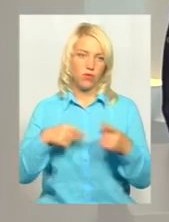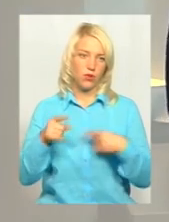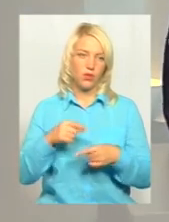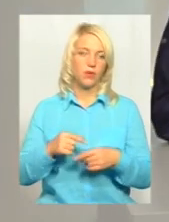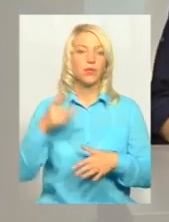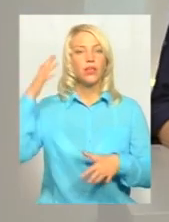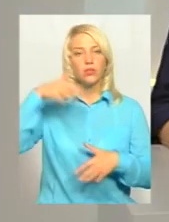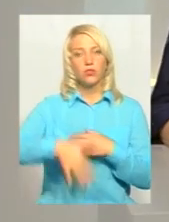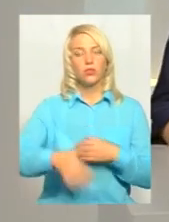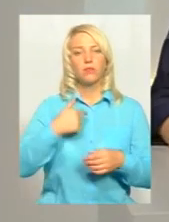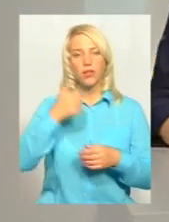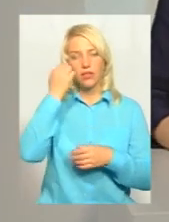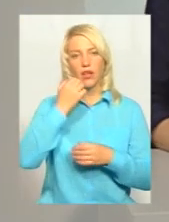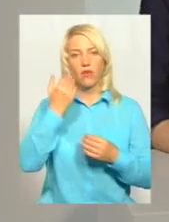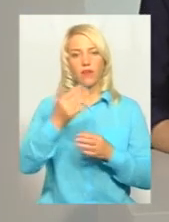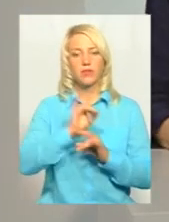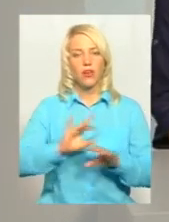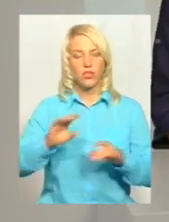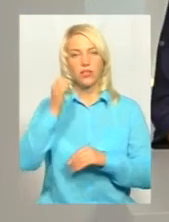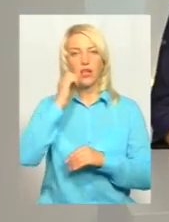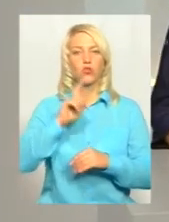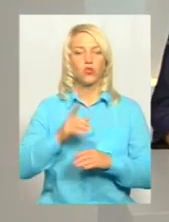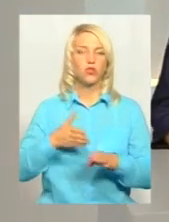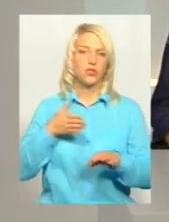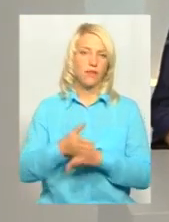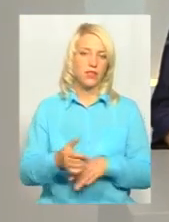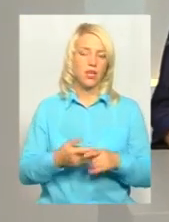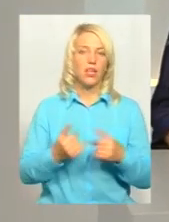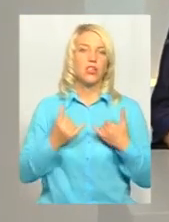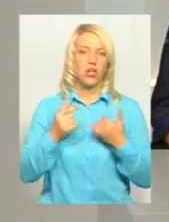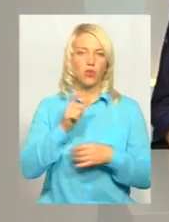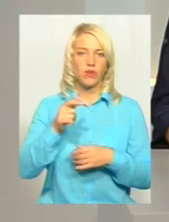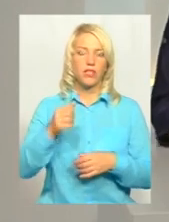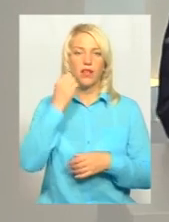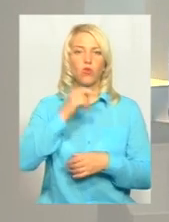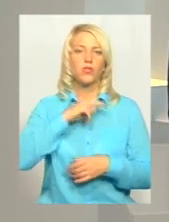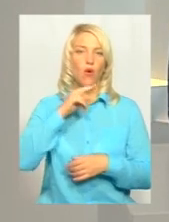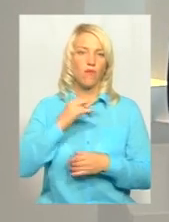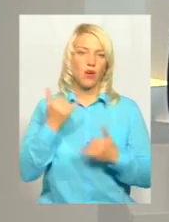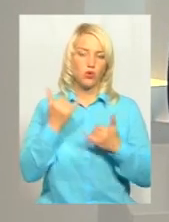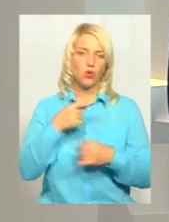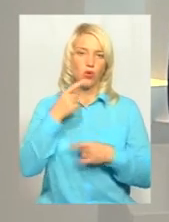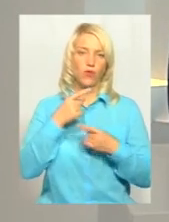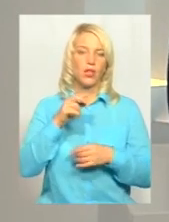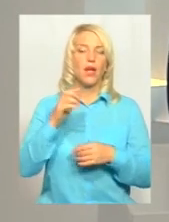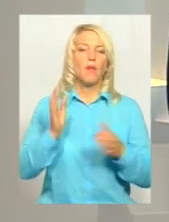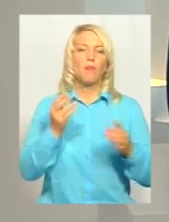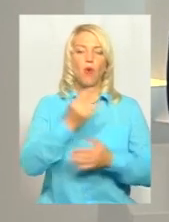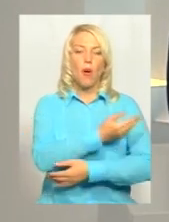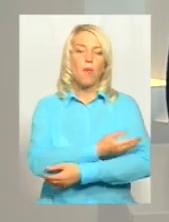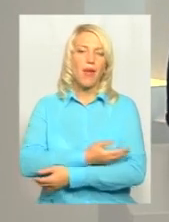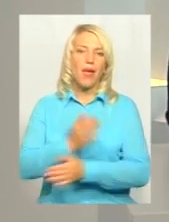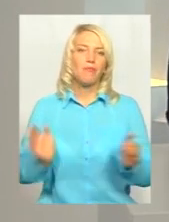Зрозуміло. Я вам дякую за роз'яснення, дякую, що завітали. Шановні глядачі, я дякую вам за увагу. Сьогодні ми говорили про бебі-бокси або